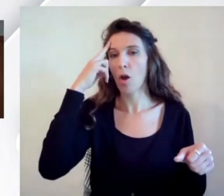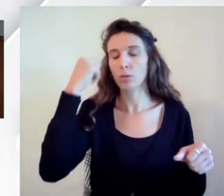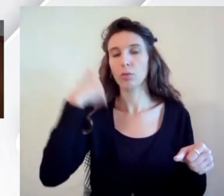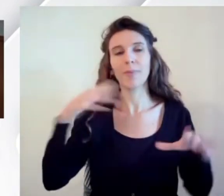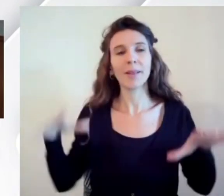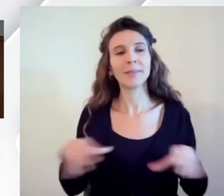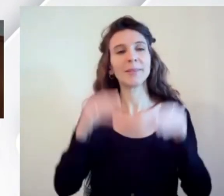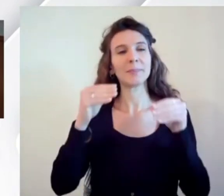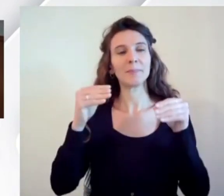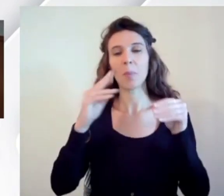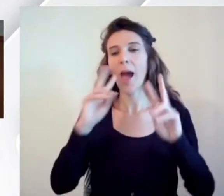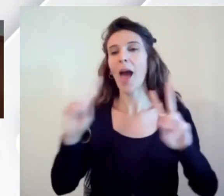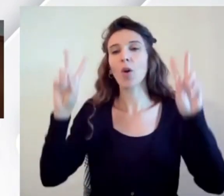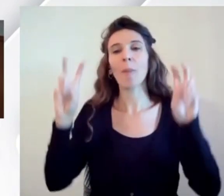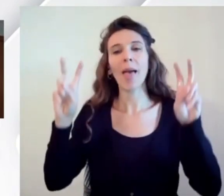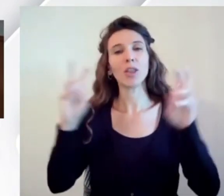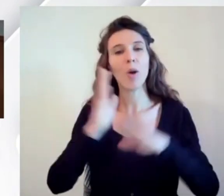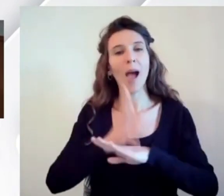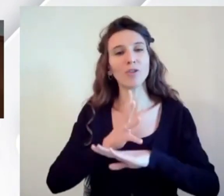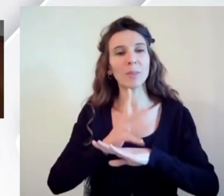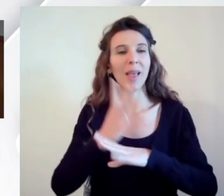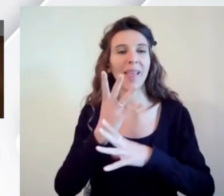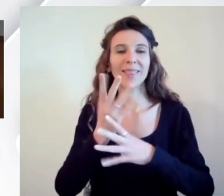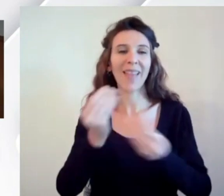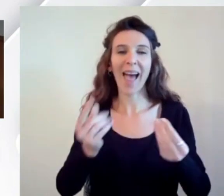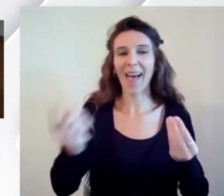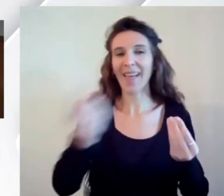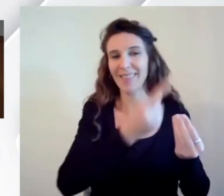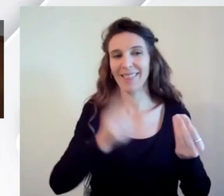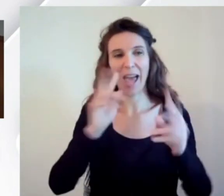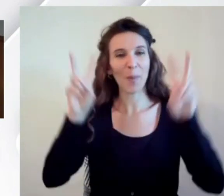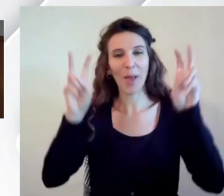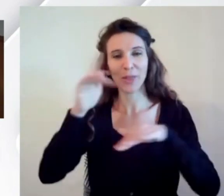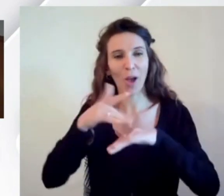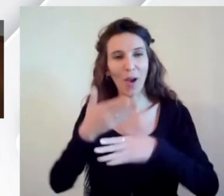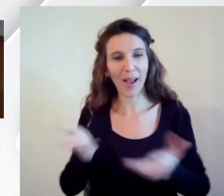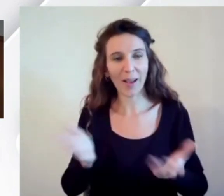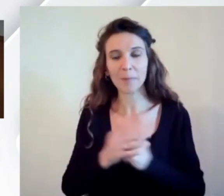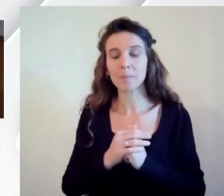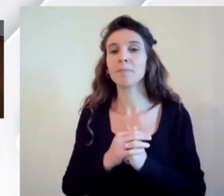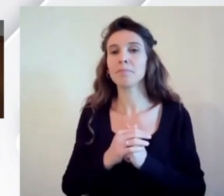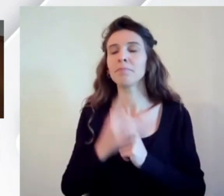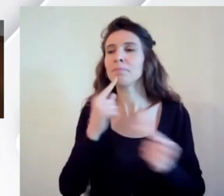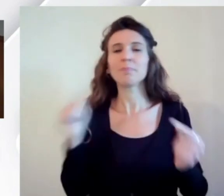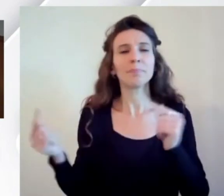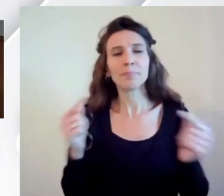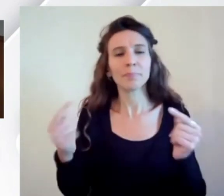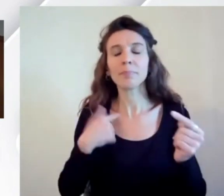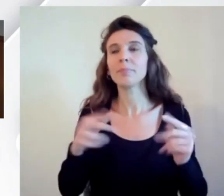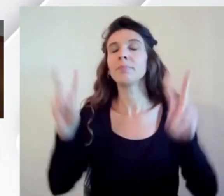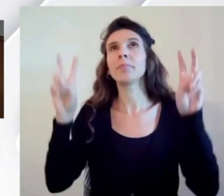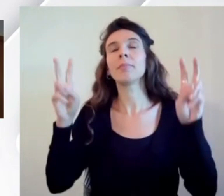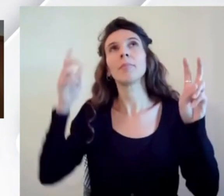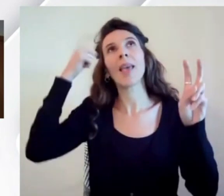iniziato a parlare di accessibilità con tanti di voi, si diceva facciamo le cose con l'accessibilità in